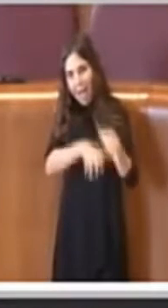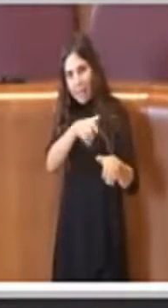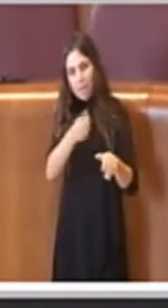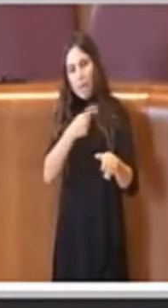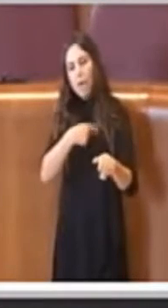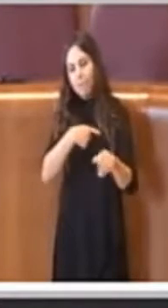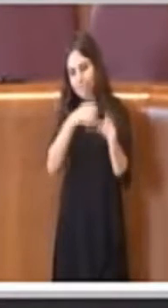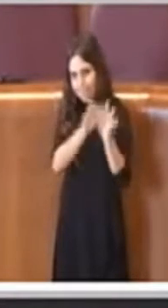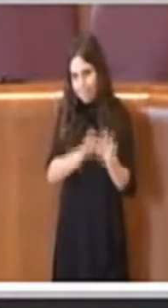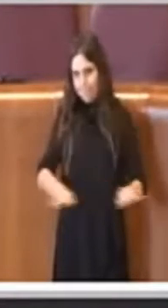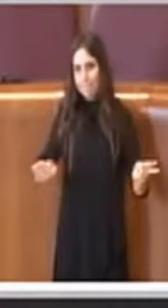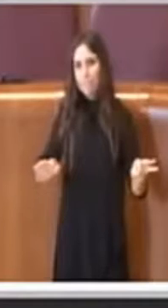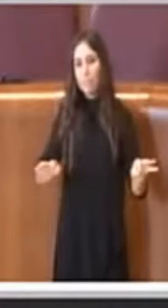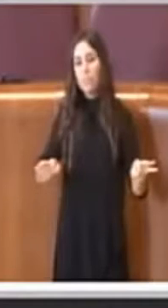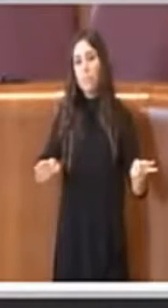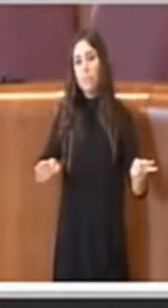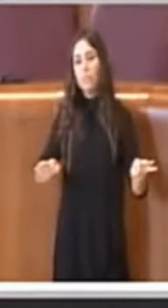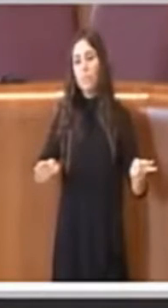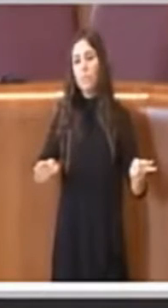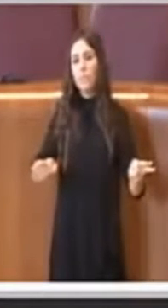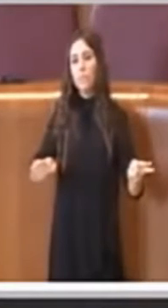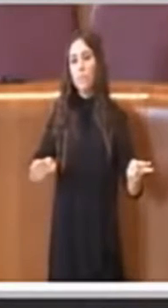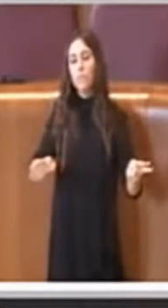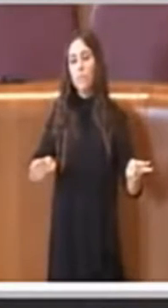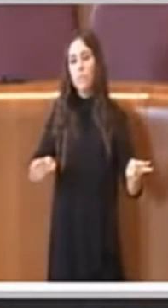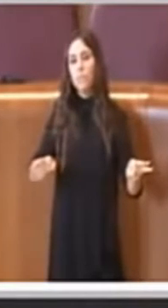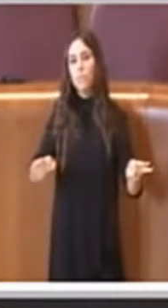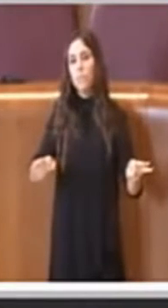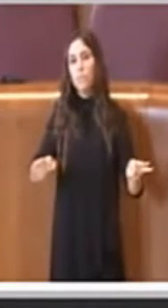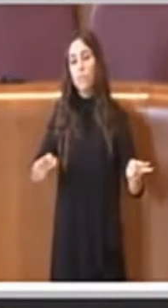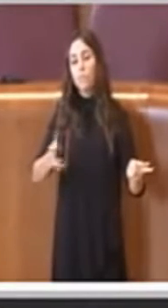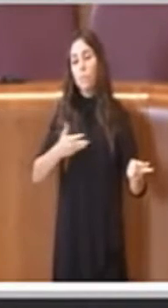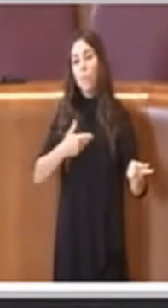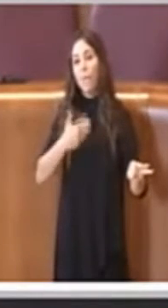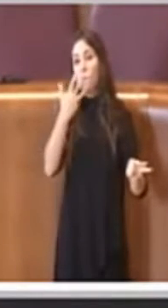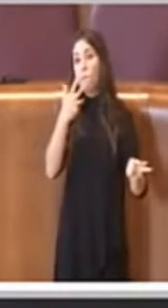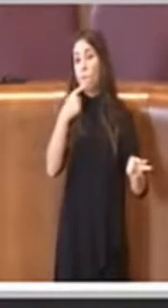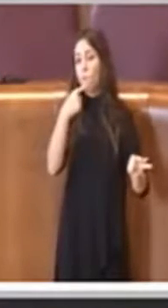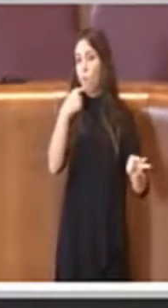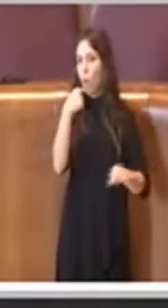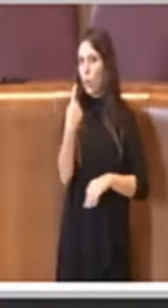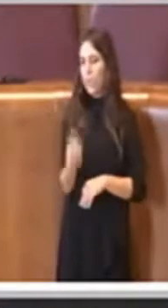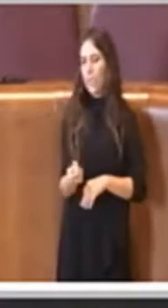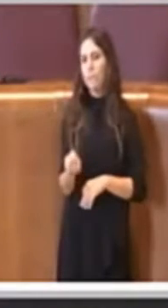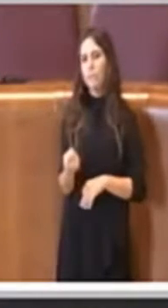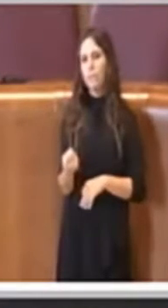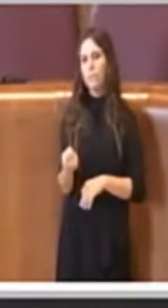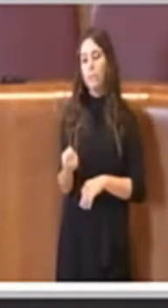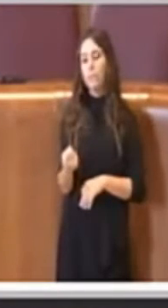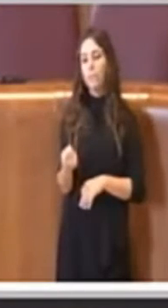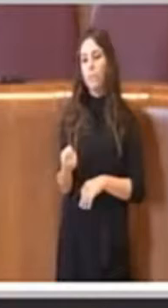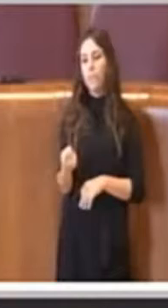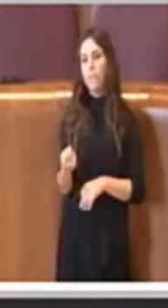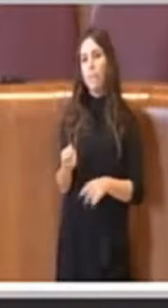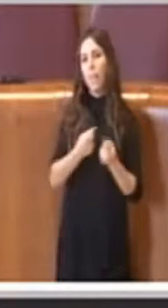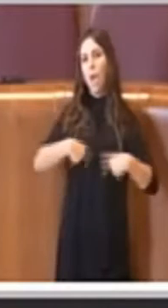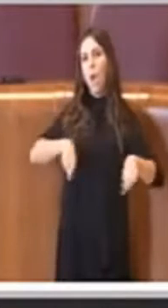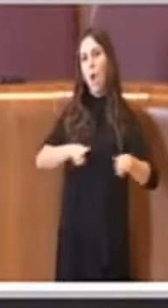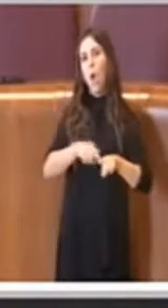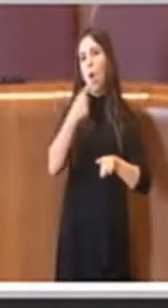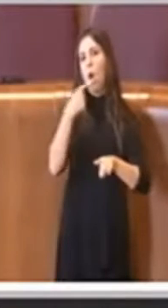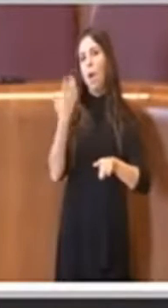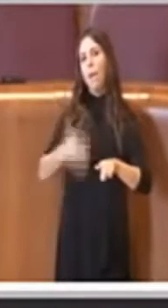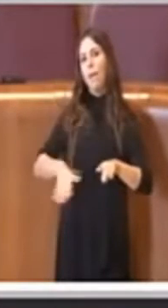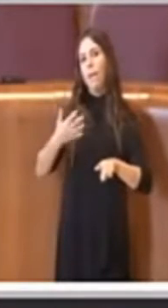'è tra l'altro io lo vorrei anche dire, noi ne abbiamo parlato in commissione, abbiamo detto